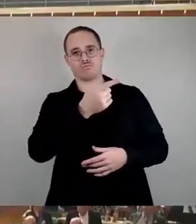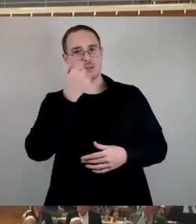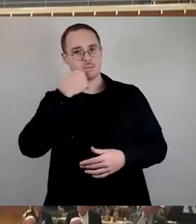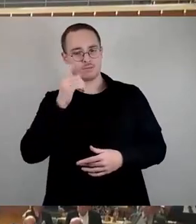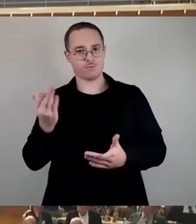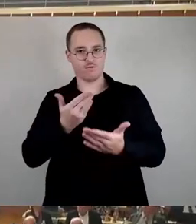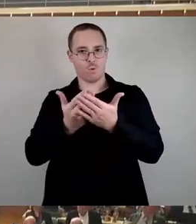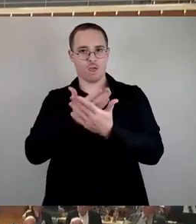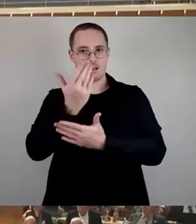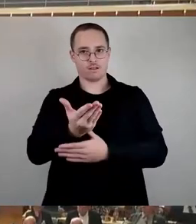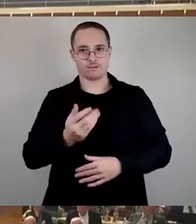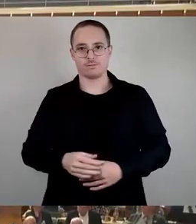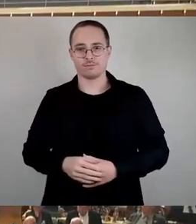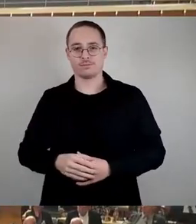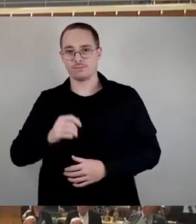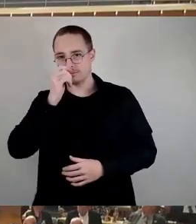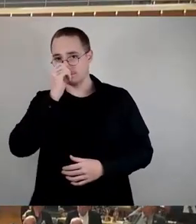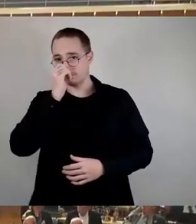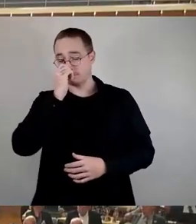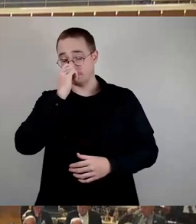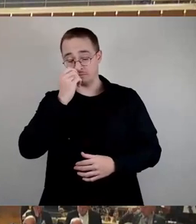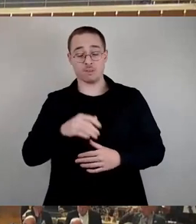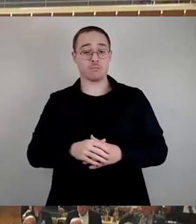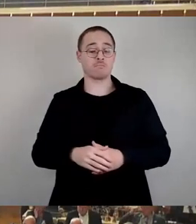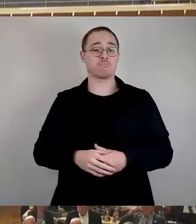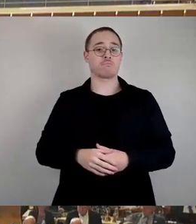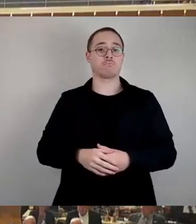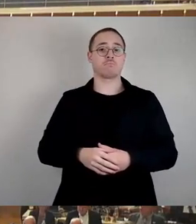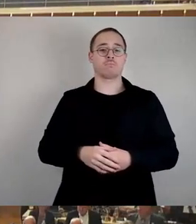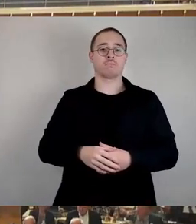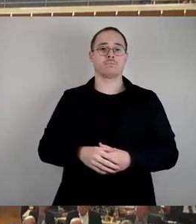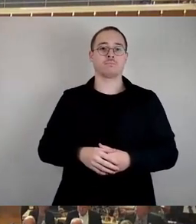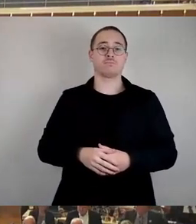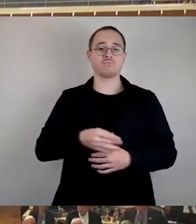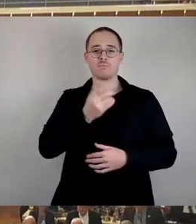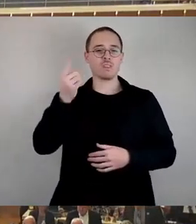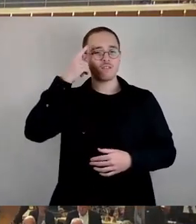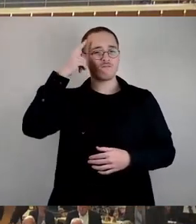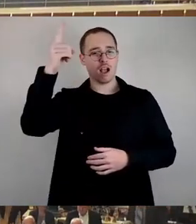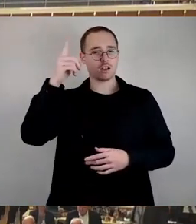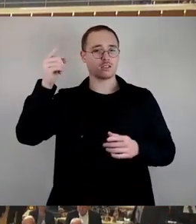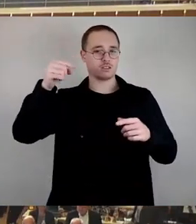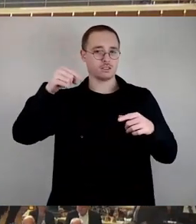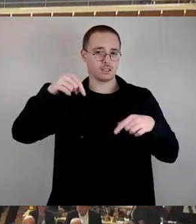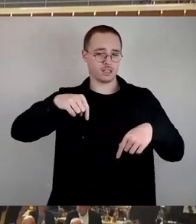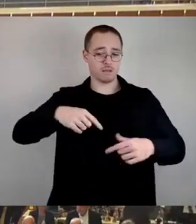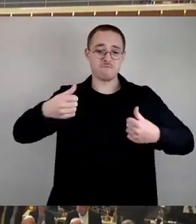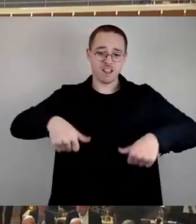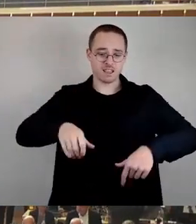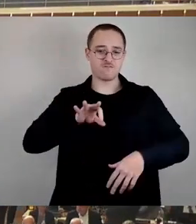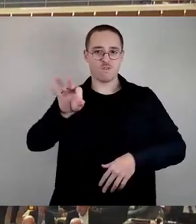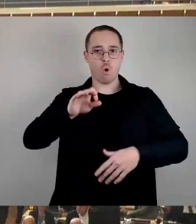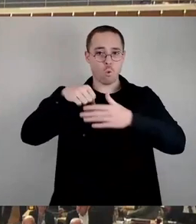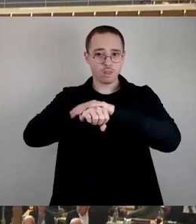Meine sehr geehrten Damen und Herren Stadträte, Sie wissen, wir haben die gesetzliche Pflicht zur Unterbringung von Menschen im